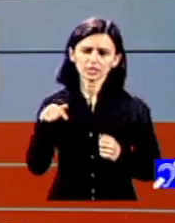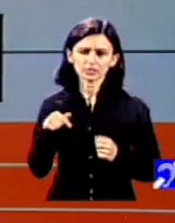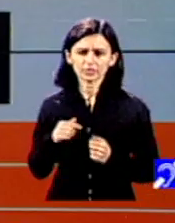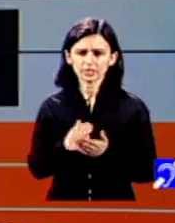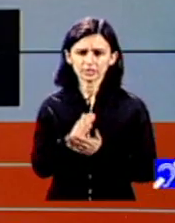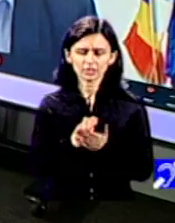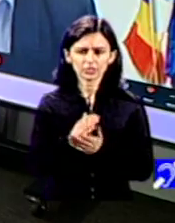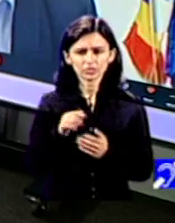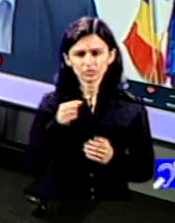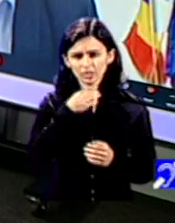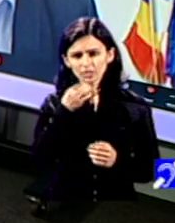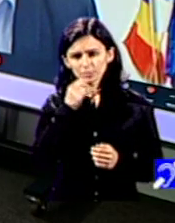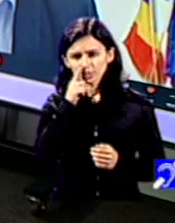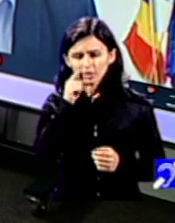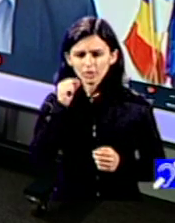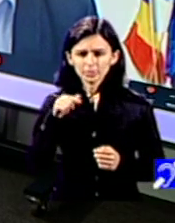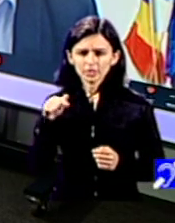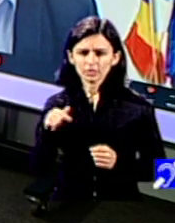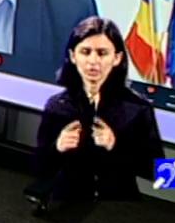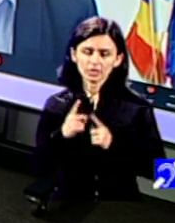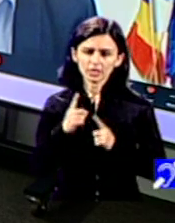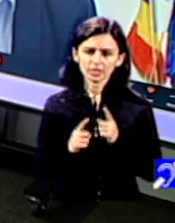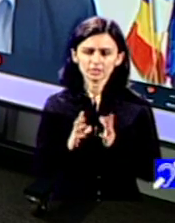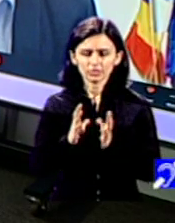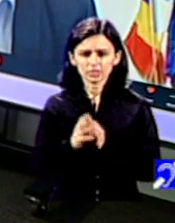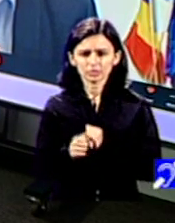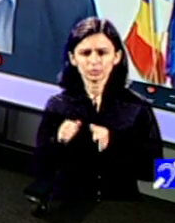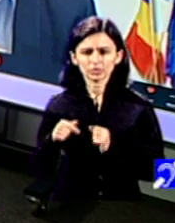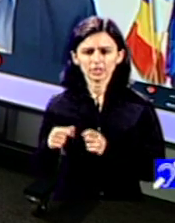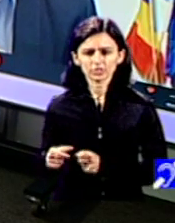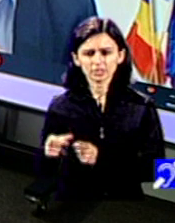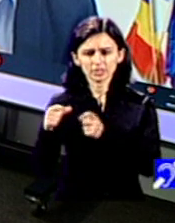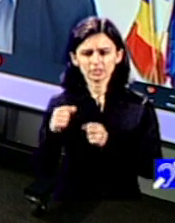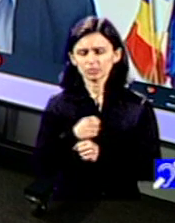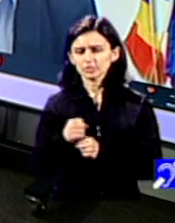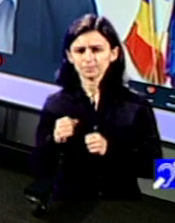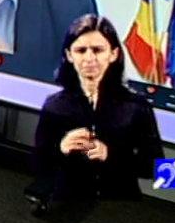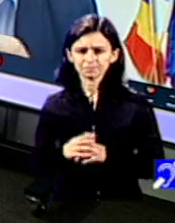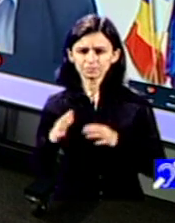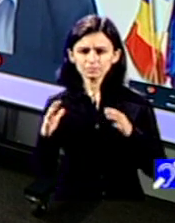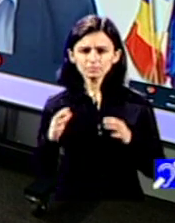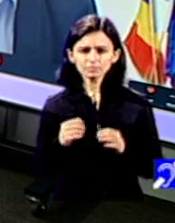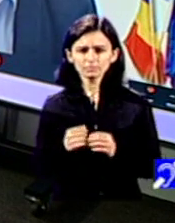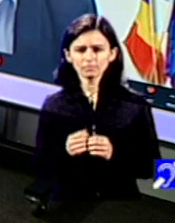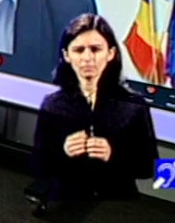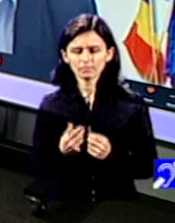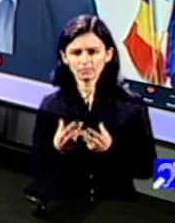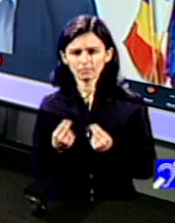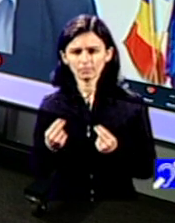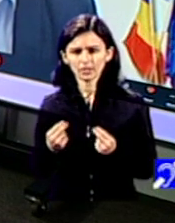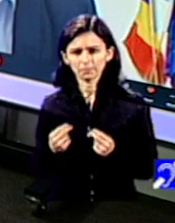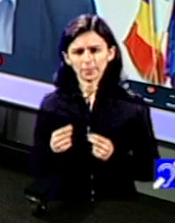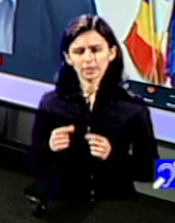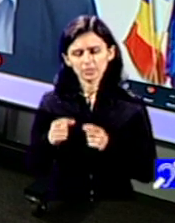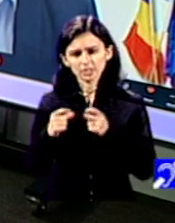Asta spun și oamenii de acolo dacă se vor desfința aceste instituții mamut în fie vorba între noi în multe situații